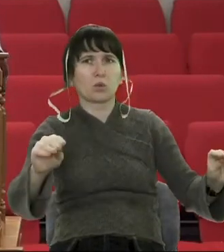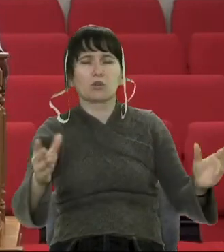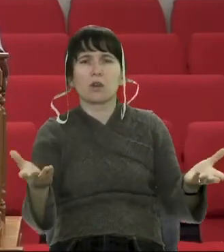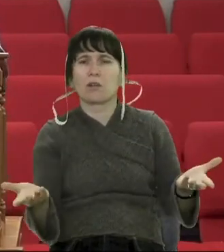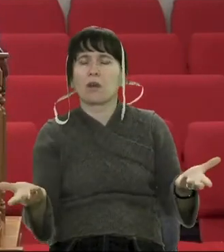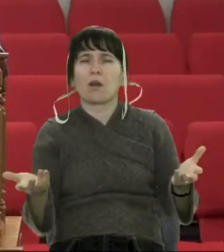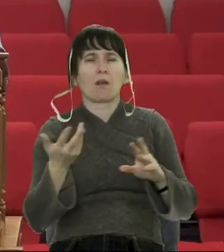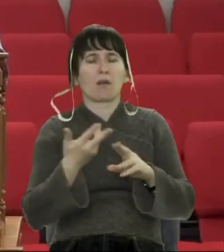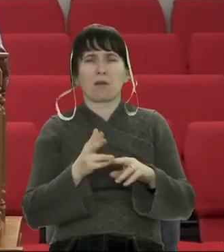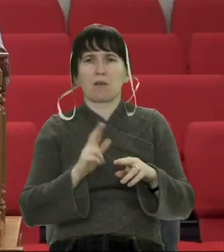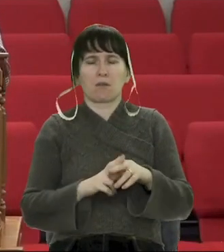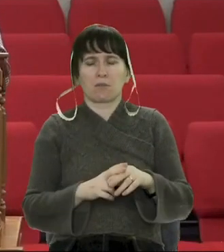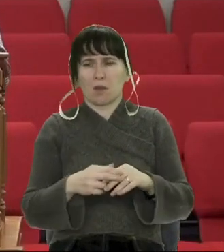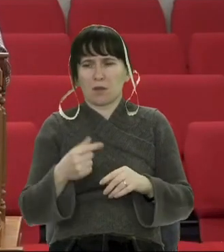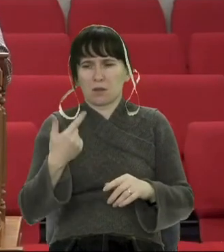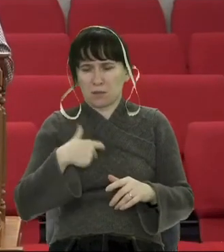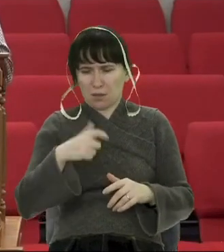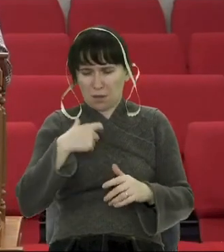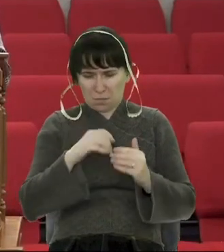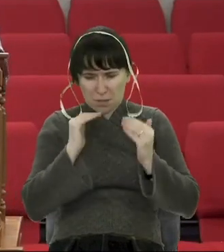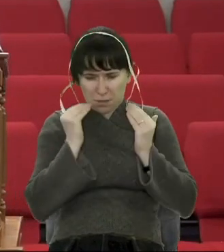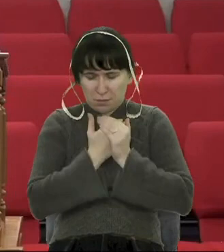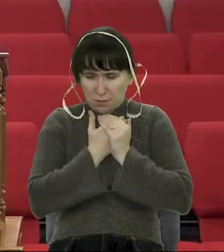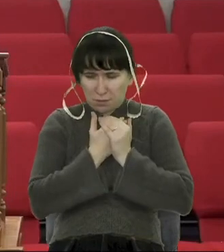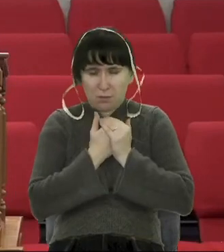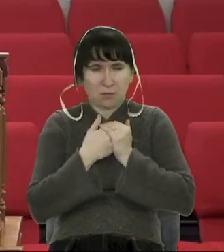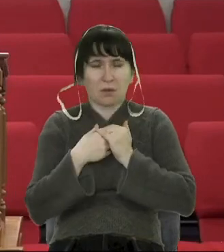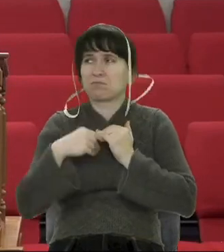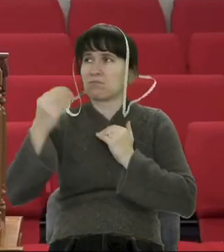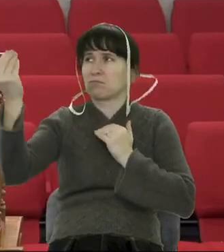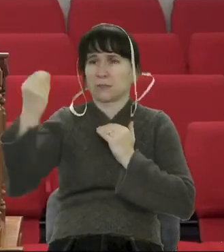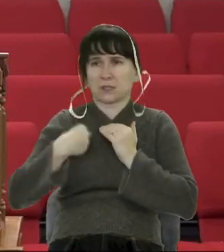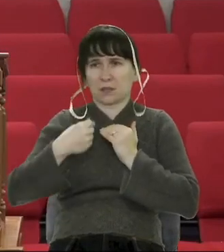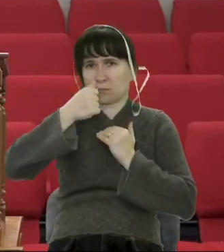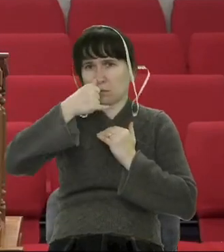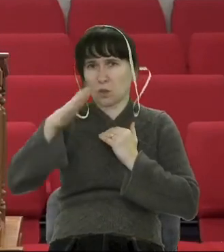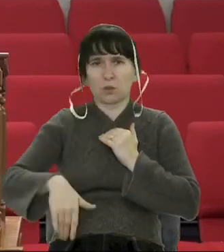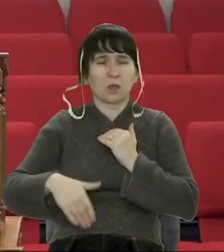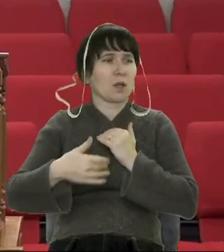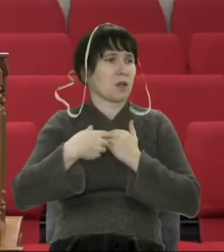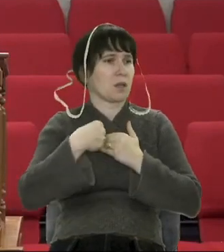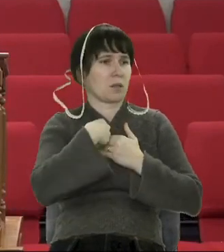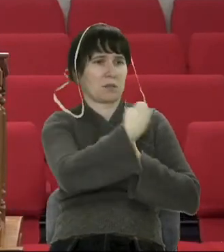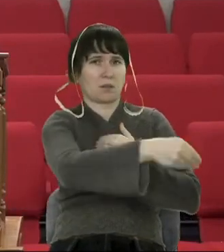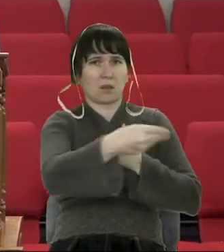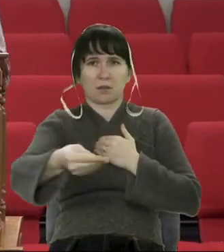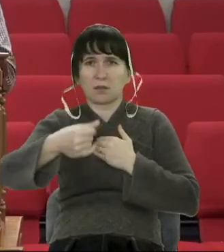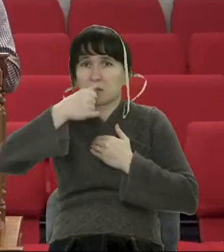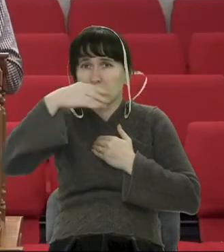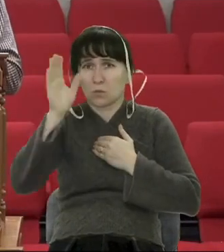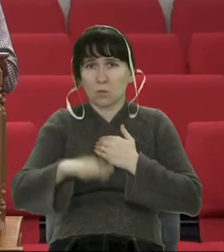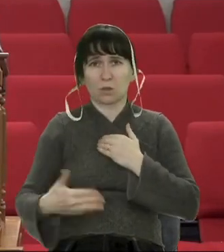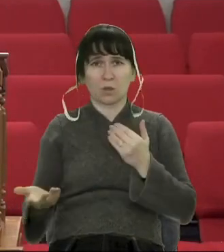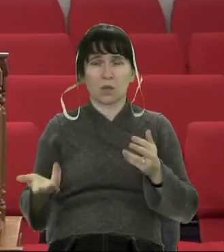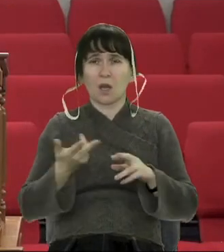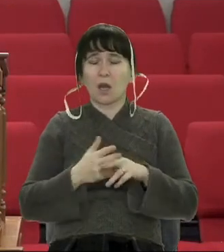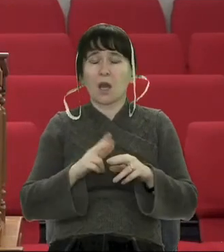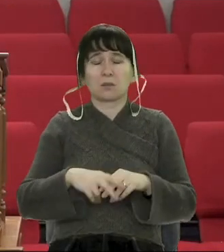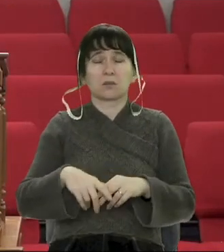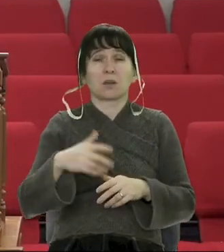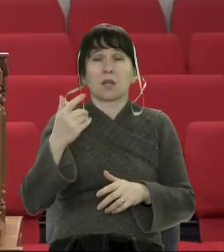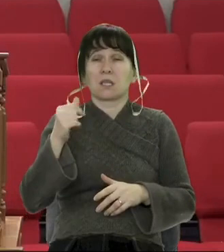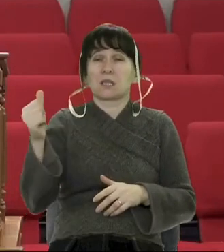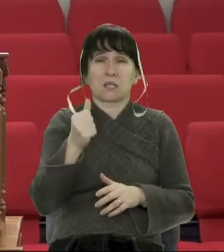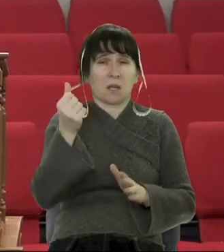інші люди. І зауважували, що найбільшу радість і найбільшу біль людина